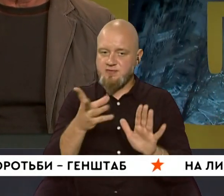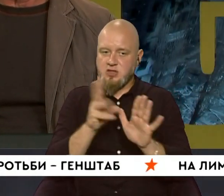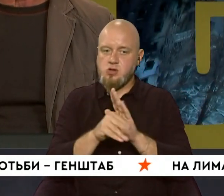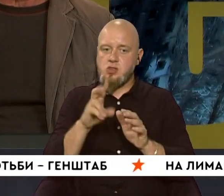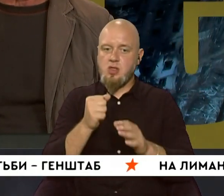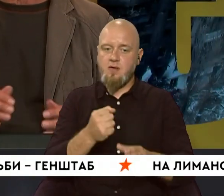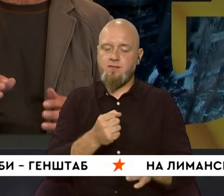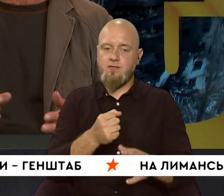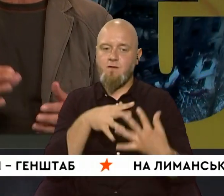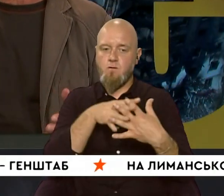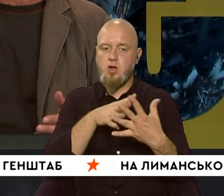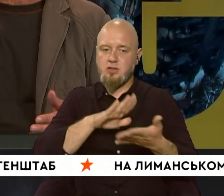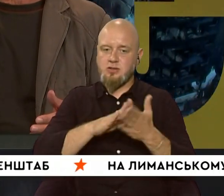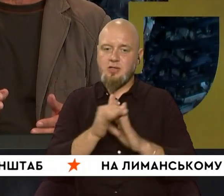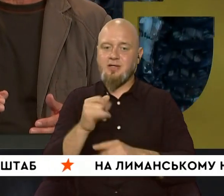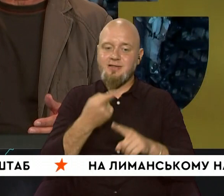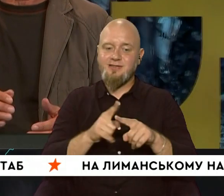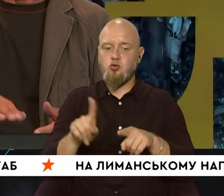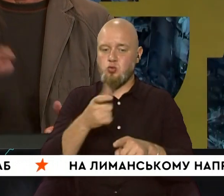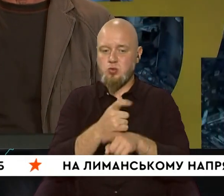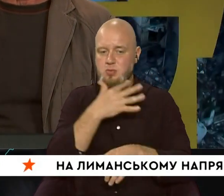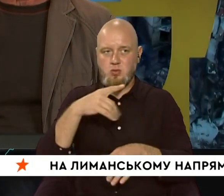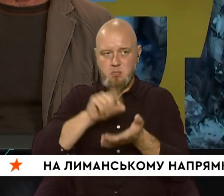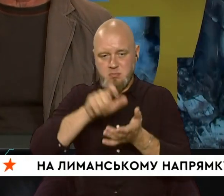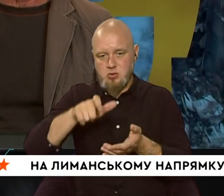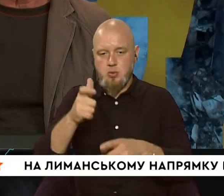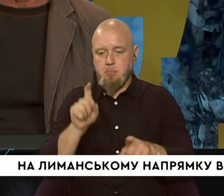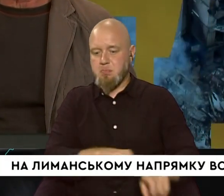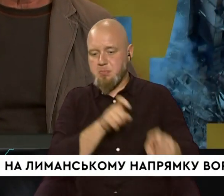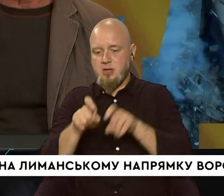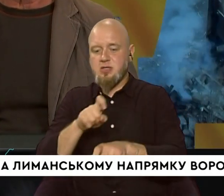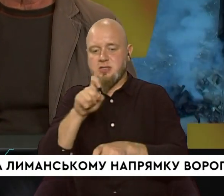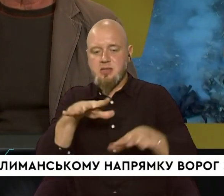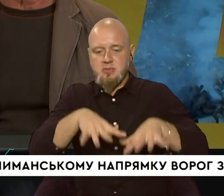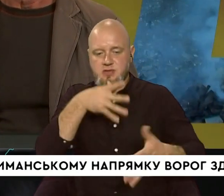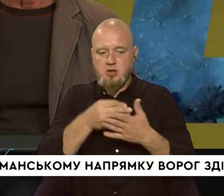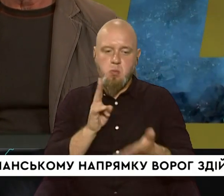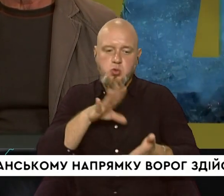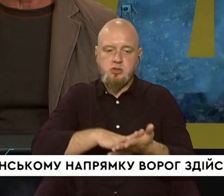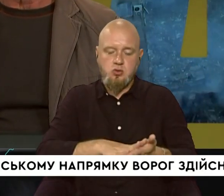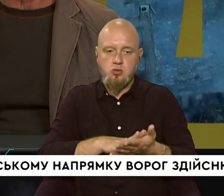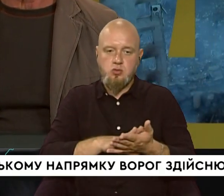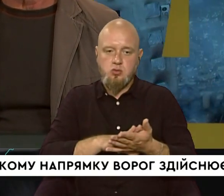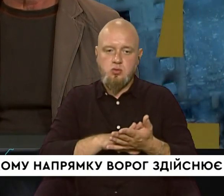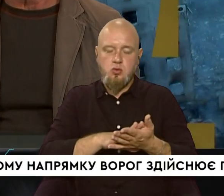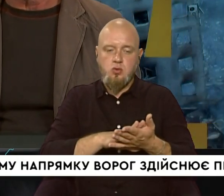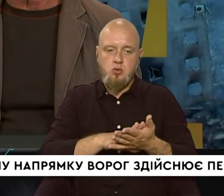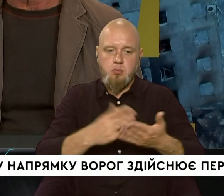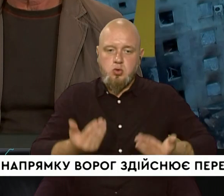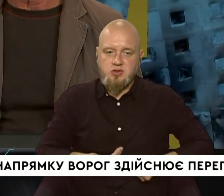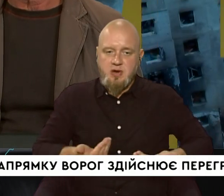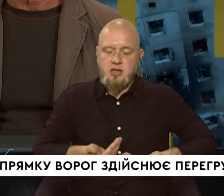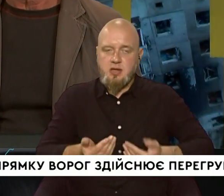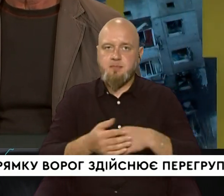на воєнний стан і те, що дуже багато пенсіонерів переїхали з місць свого постійного